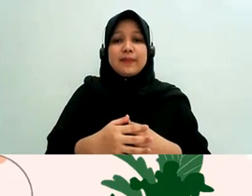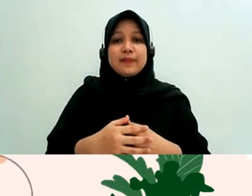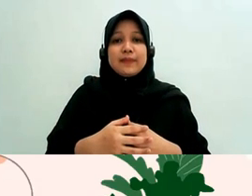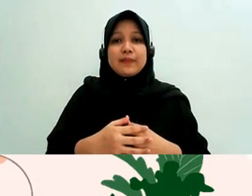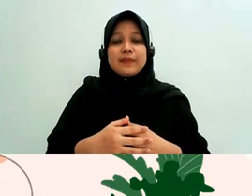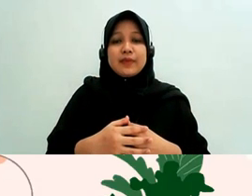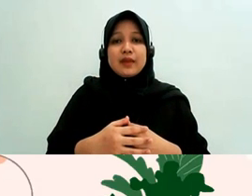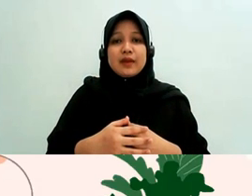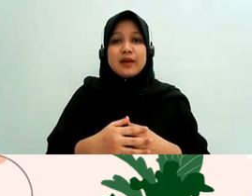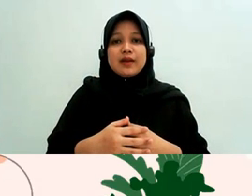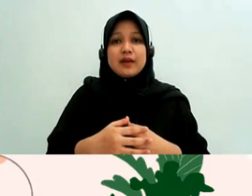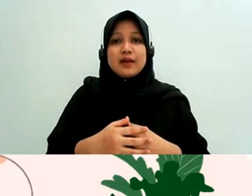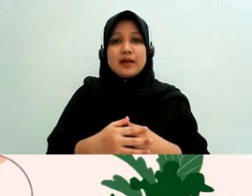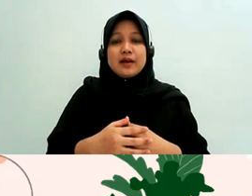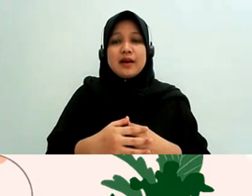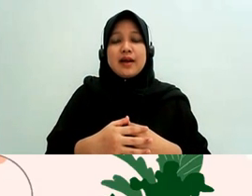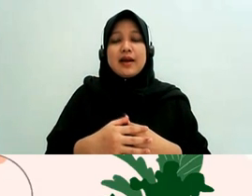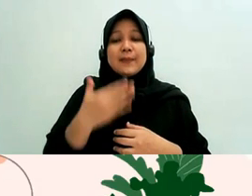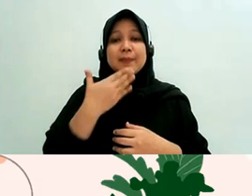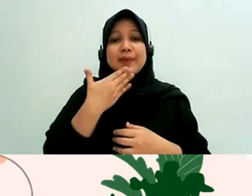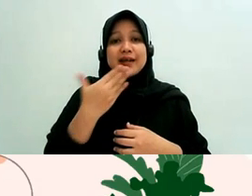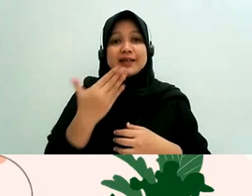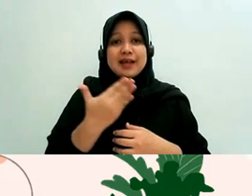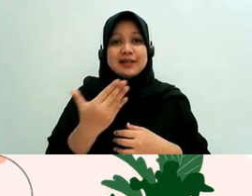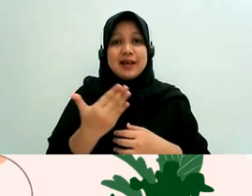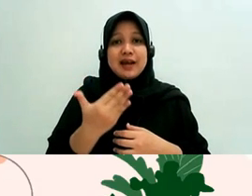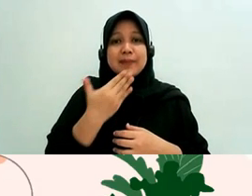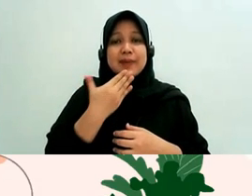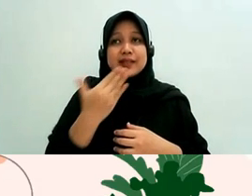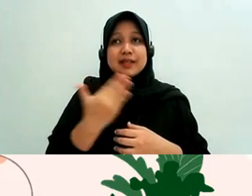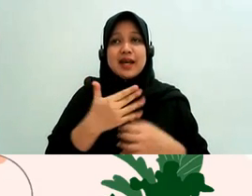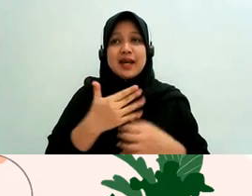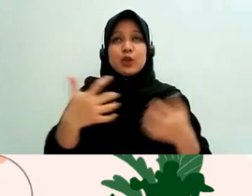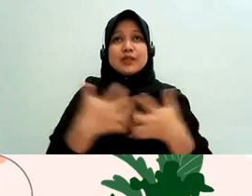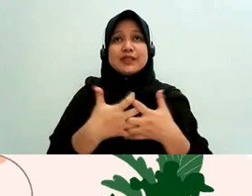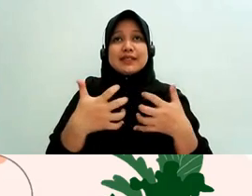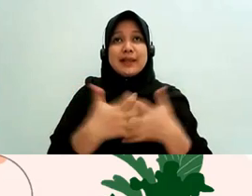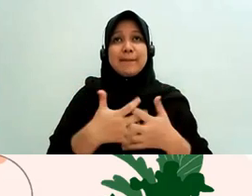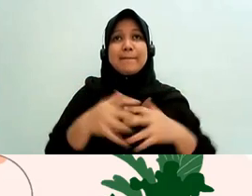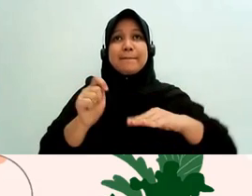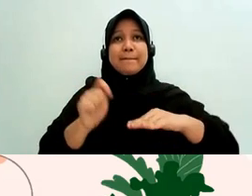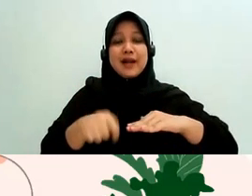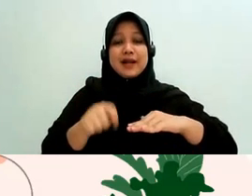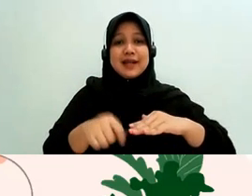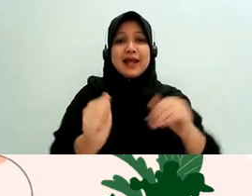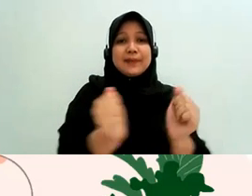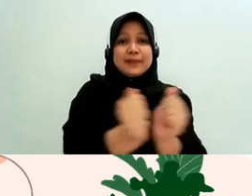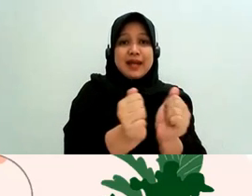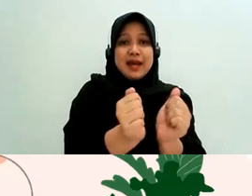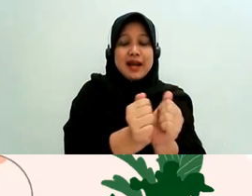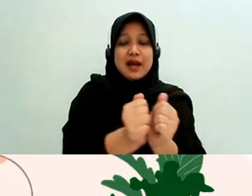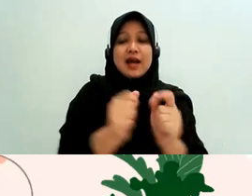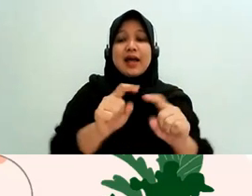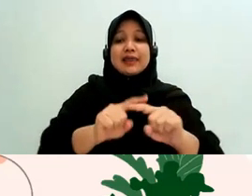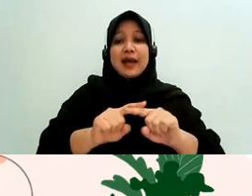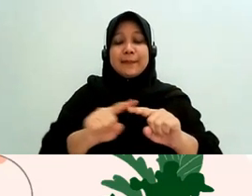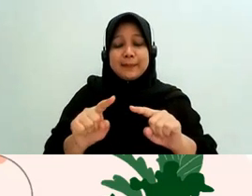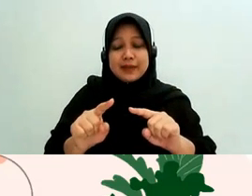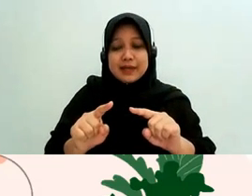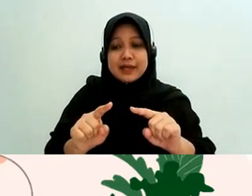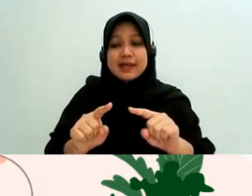memang lebih lazim disebut-sebut di sistem peradilan pidana tapi sebetulnya setiap jenis